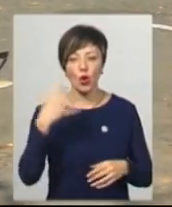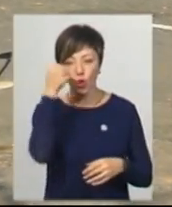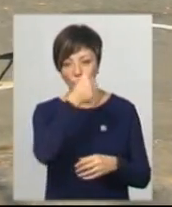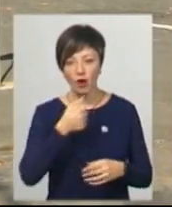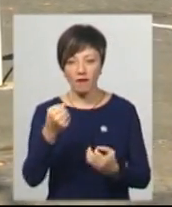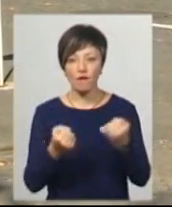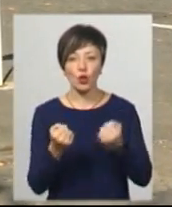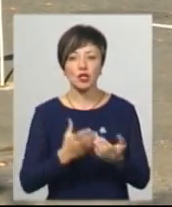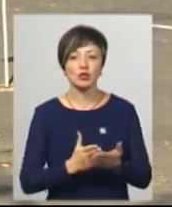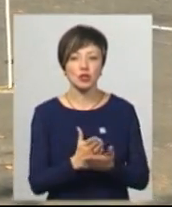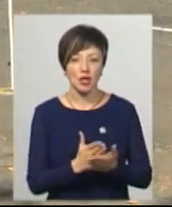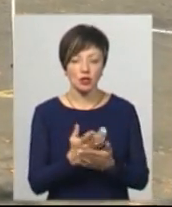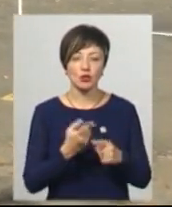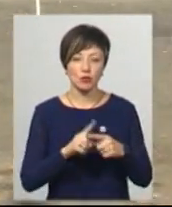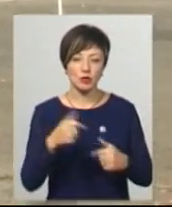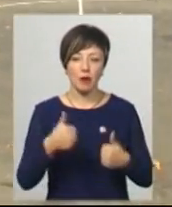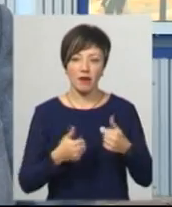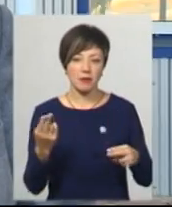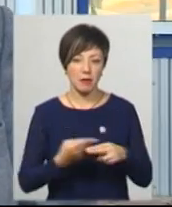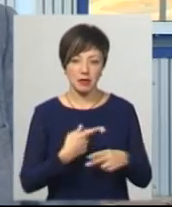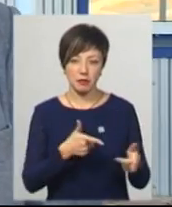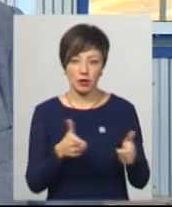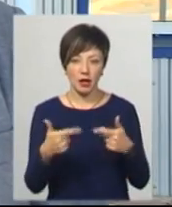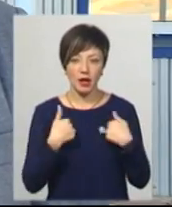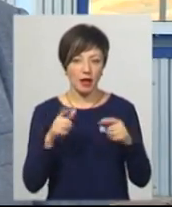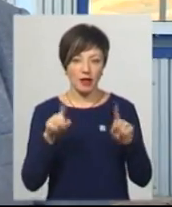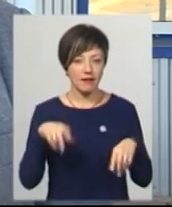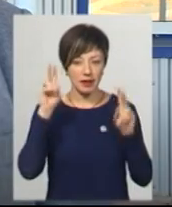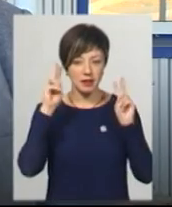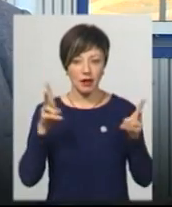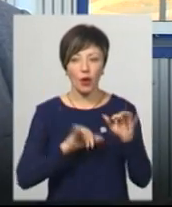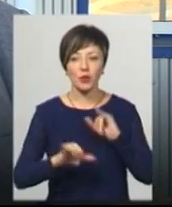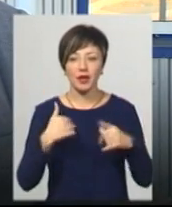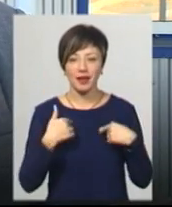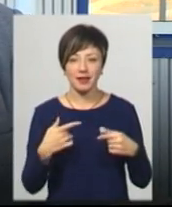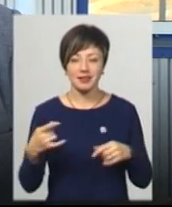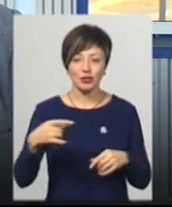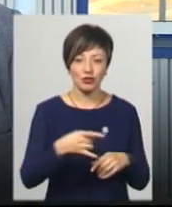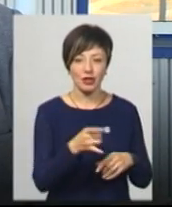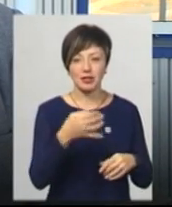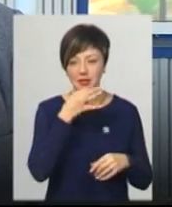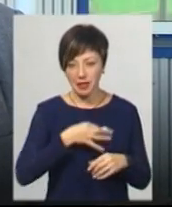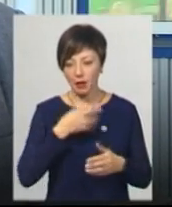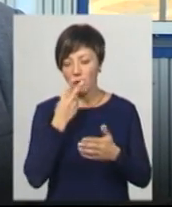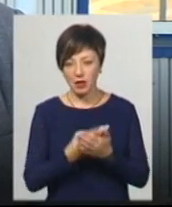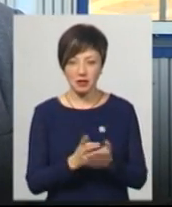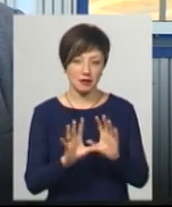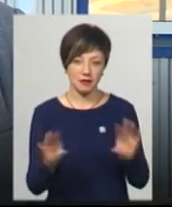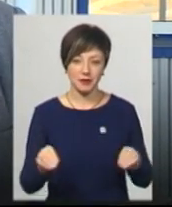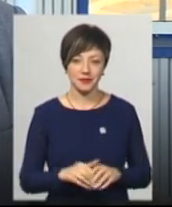стажу. Тому, каже, змагався без підготовки. Я навіть не знав, куди заїжджати. Сказали, показали